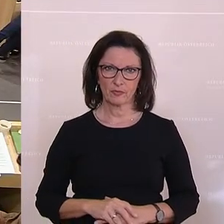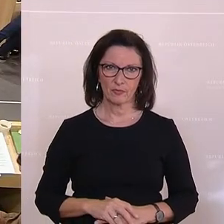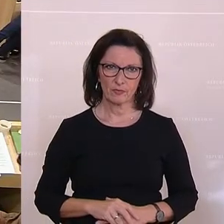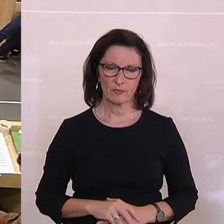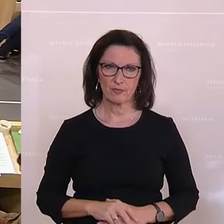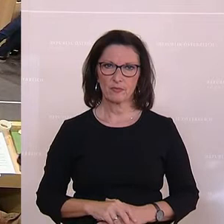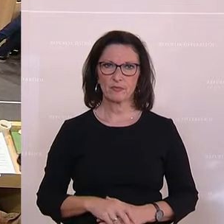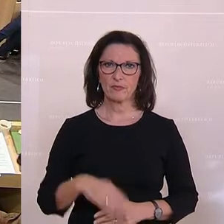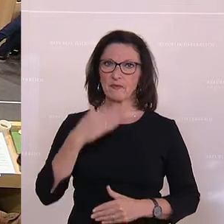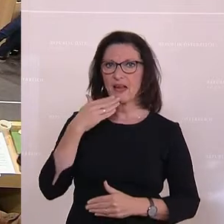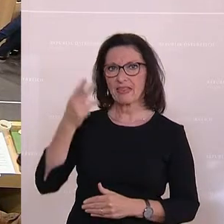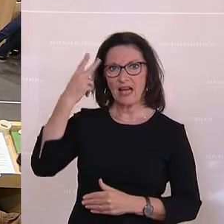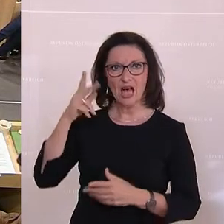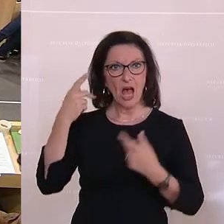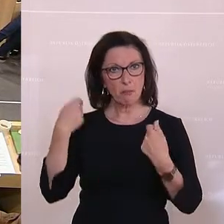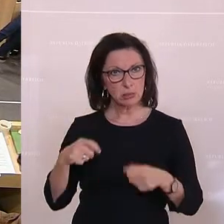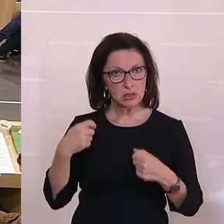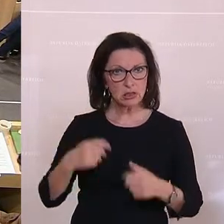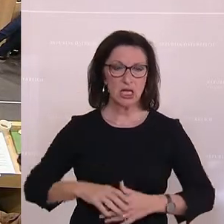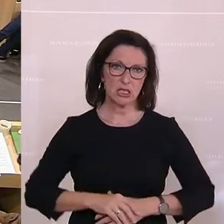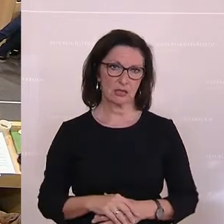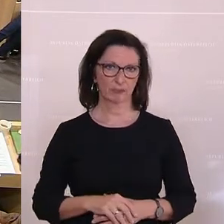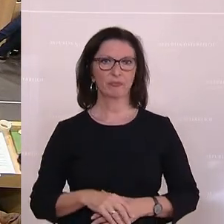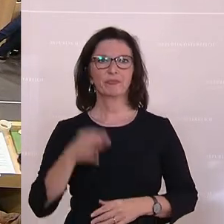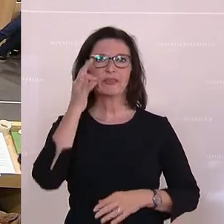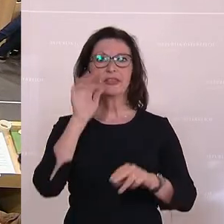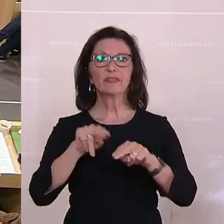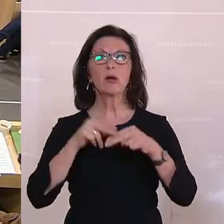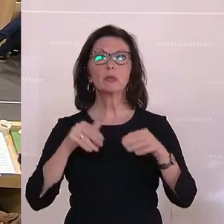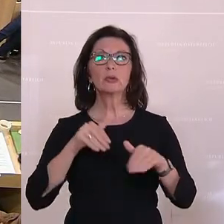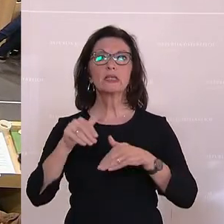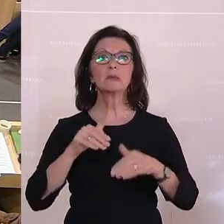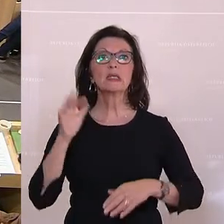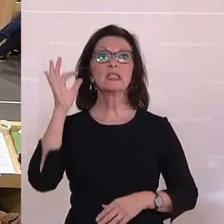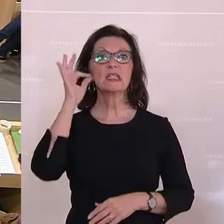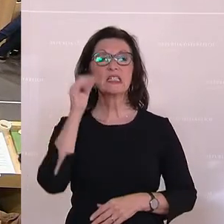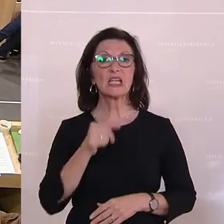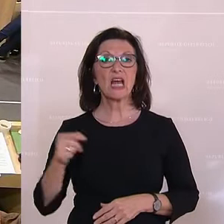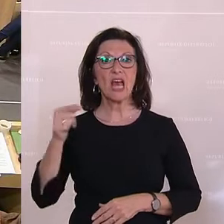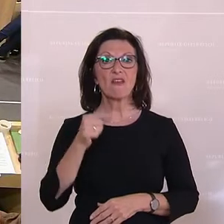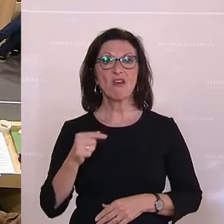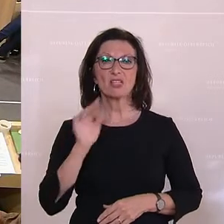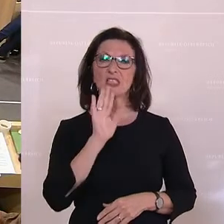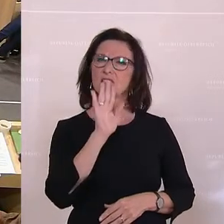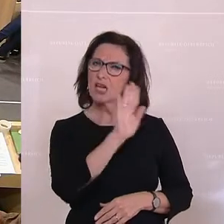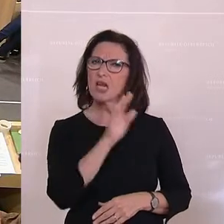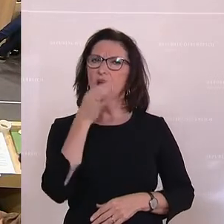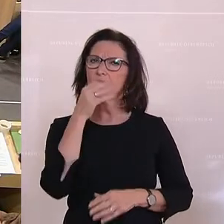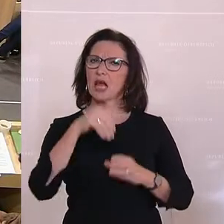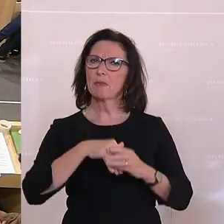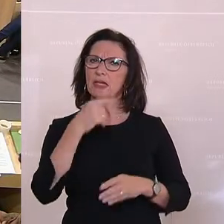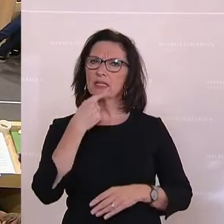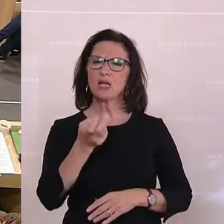Danke, Herr Präsident. Die Frau Bundesministerin Gewessl hat in ihrer Rede behauptet, den